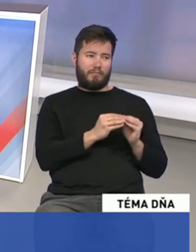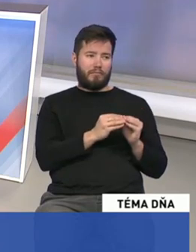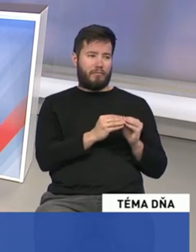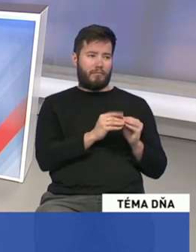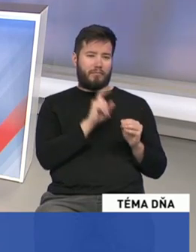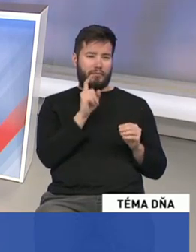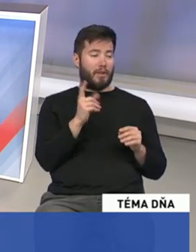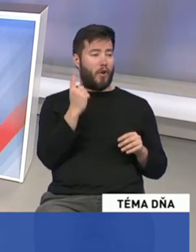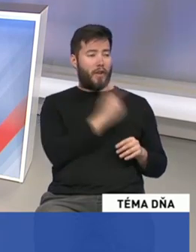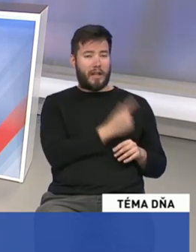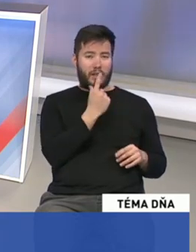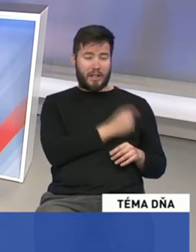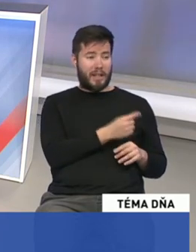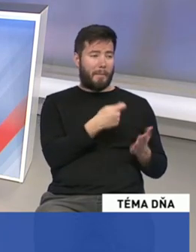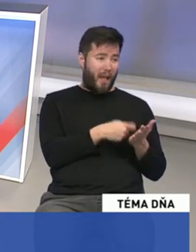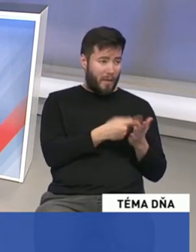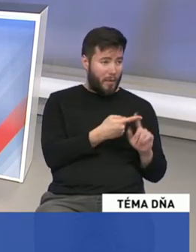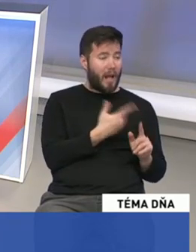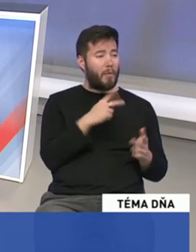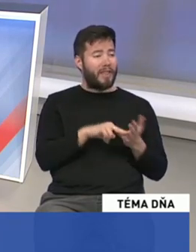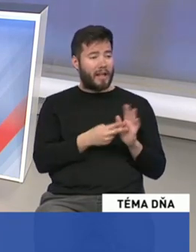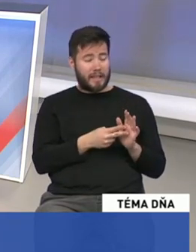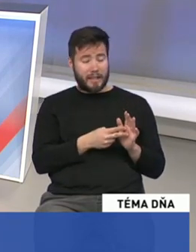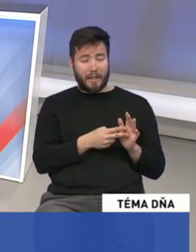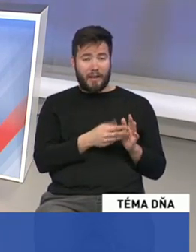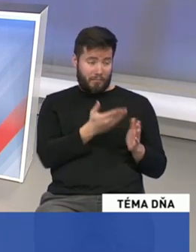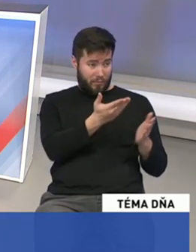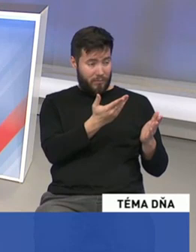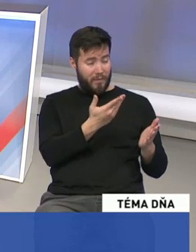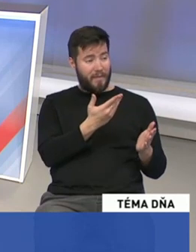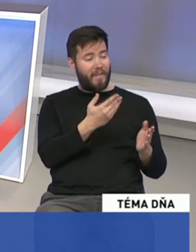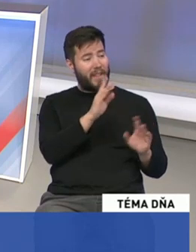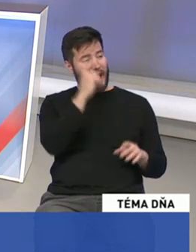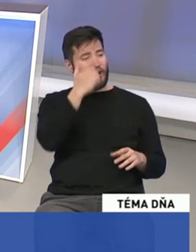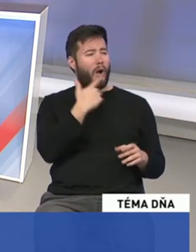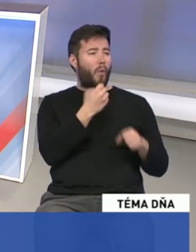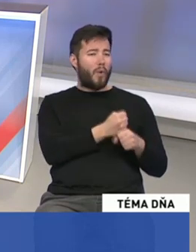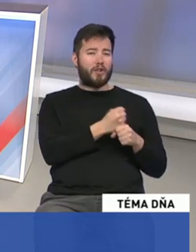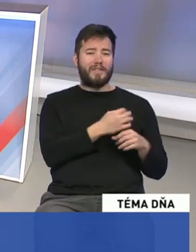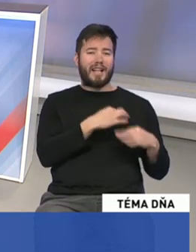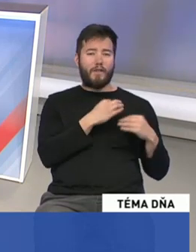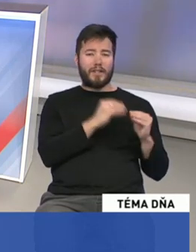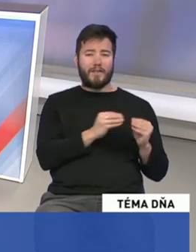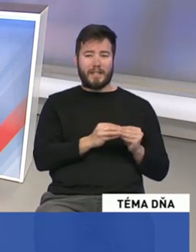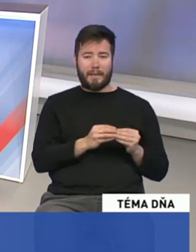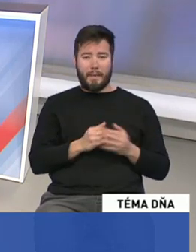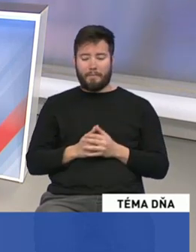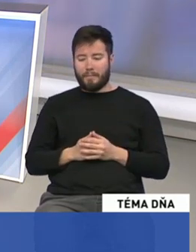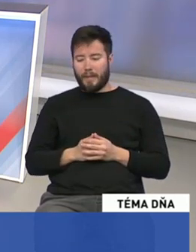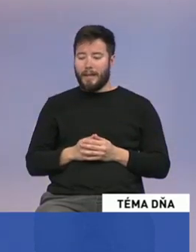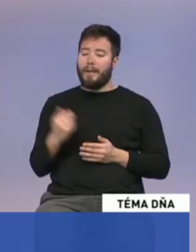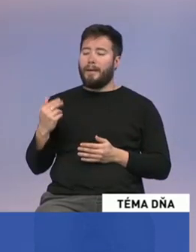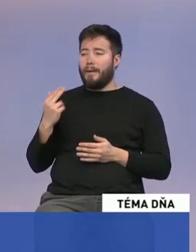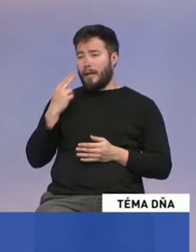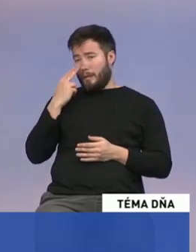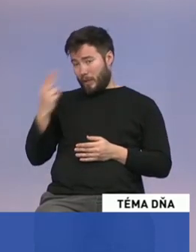podmienkám. Skôr kvôli technickým. Tak poprosím, v tejto oblasti váš názor, prípadne, ako ich naozaj udržať to zdravotníctvo na Slovensku. sa. Zase